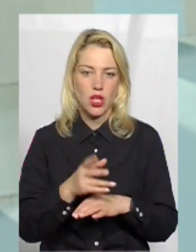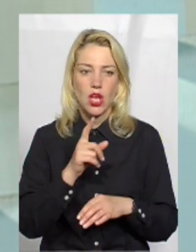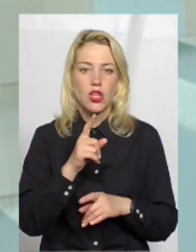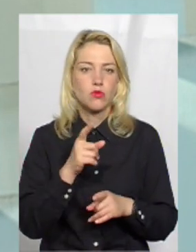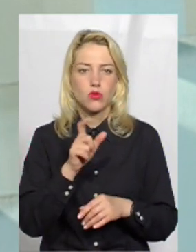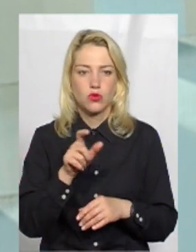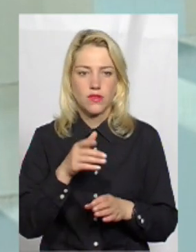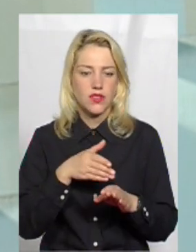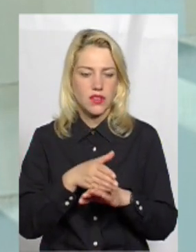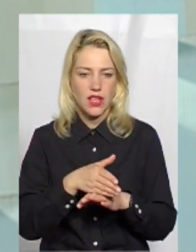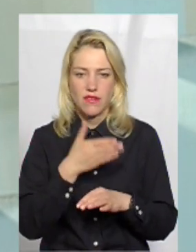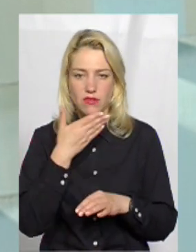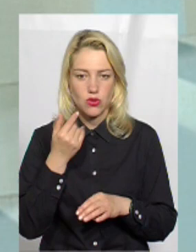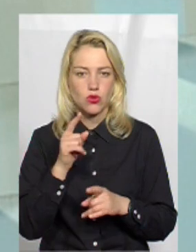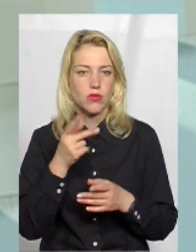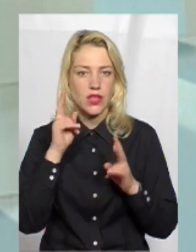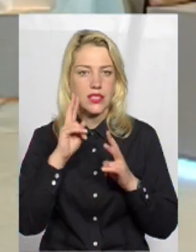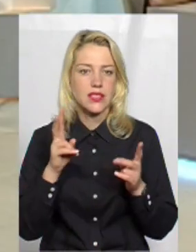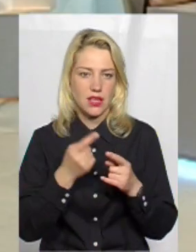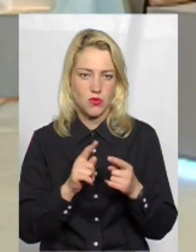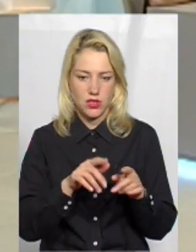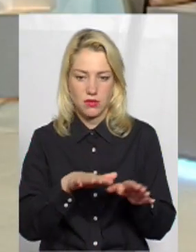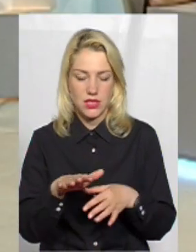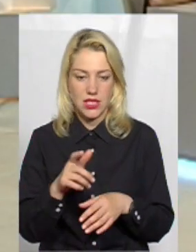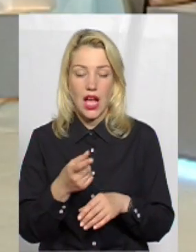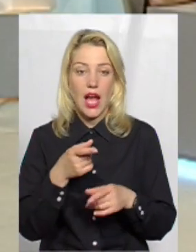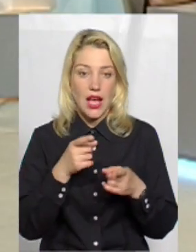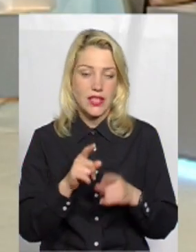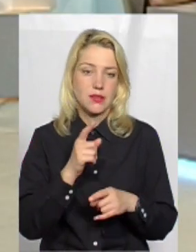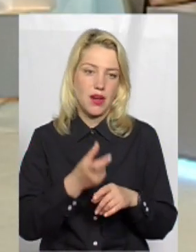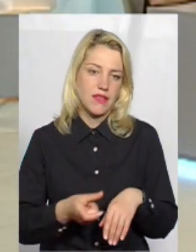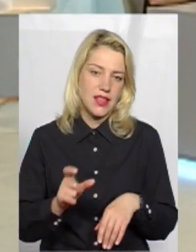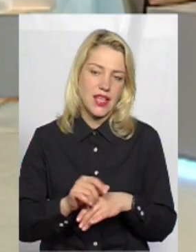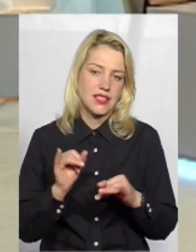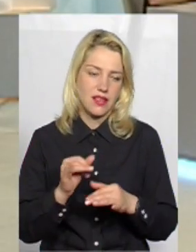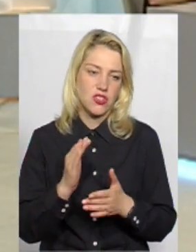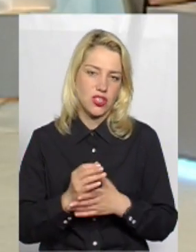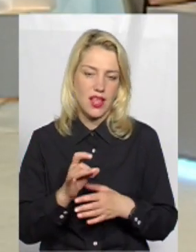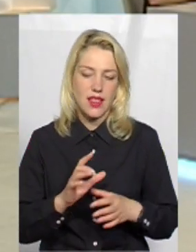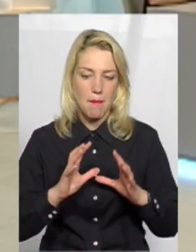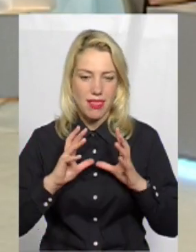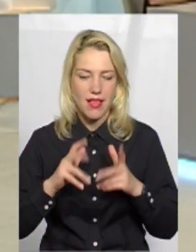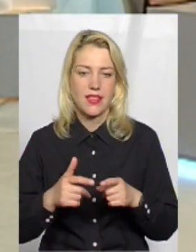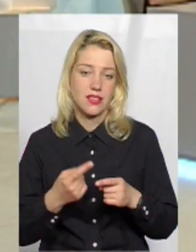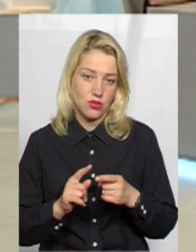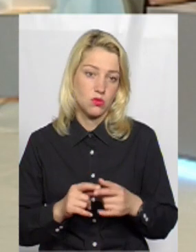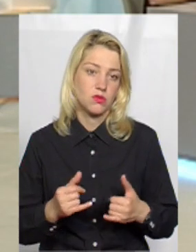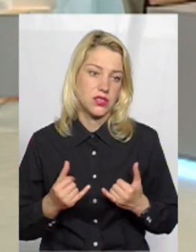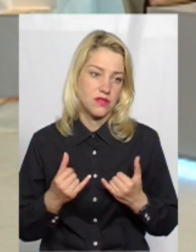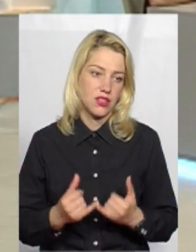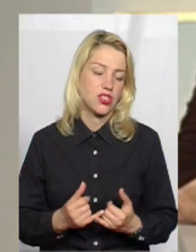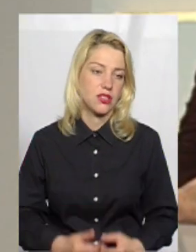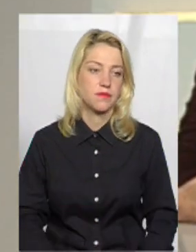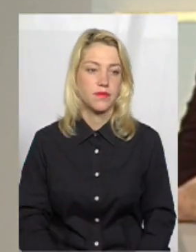тому що не знають про них, а вони, насправді, найцікавіші є на планеті. Ну, в принципі, цьому присвячений сайт.